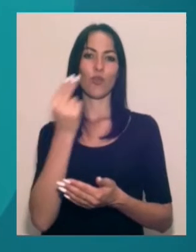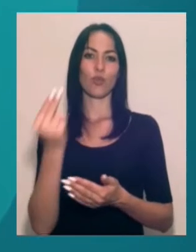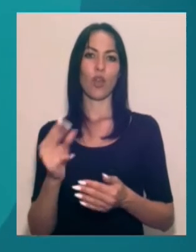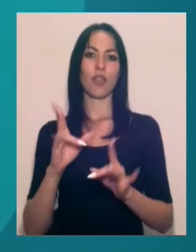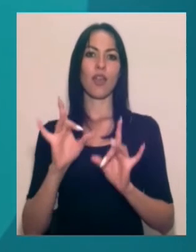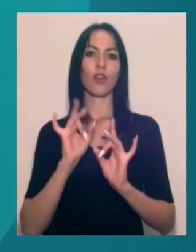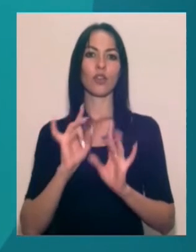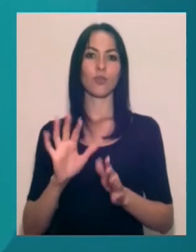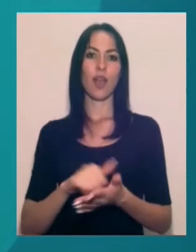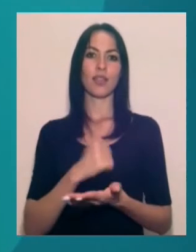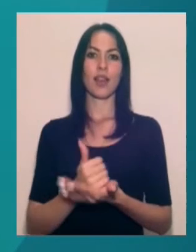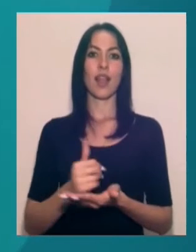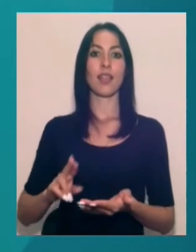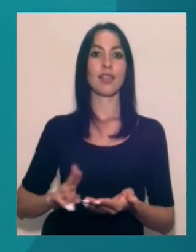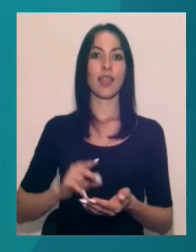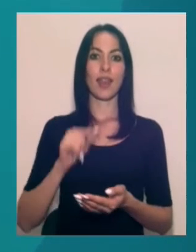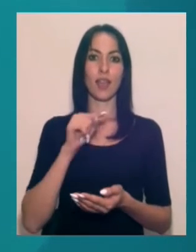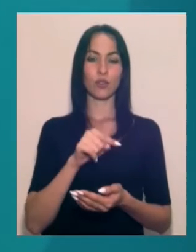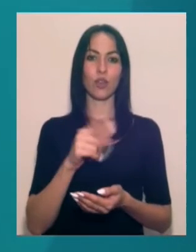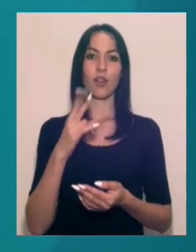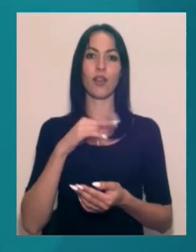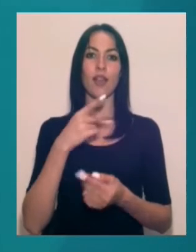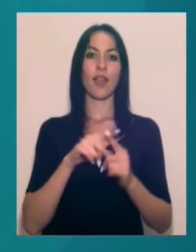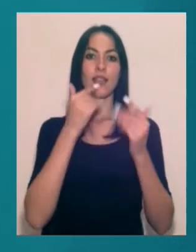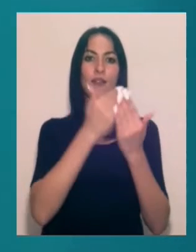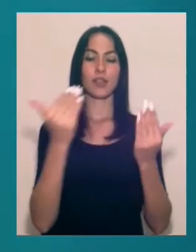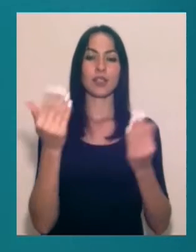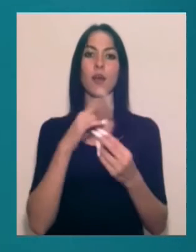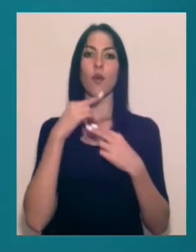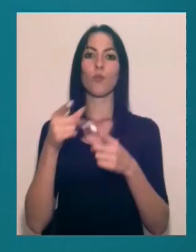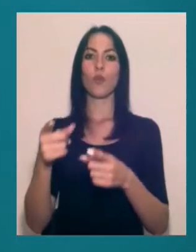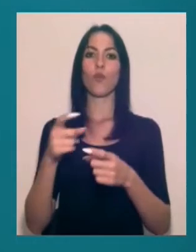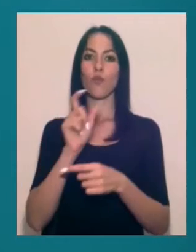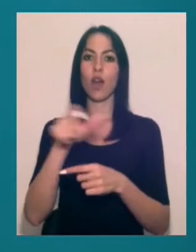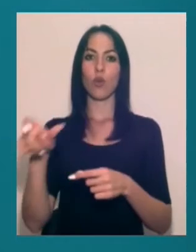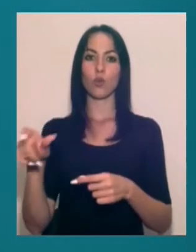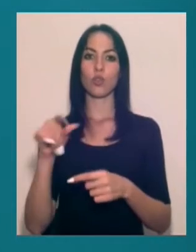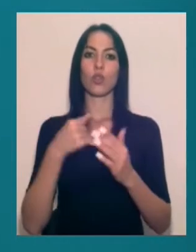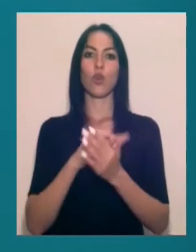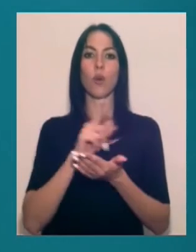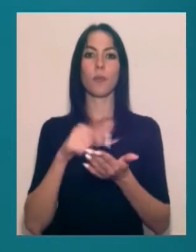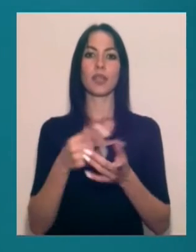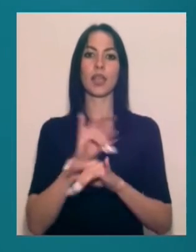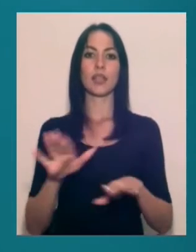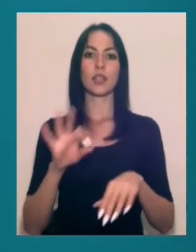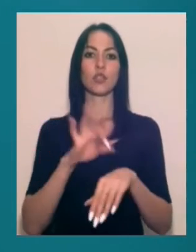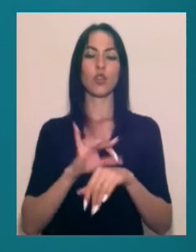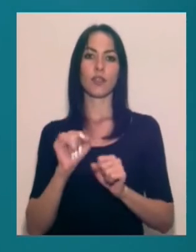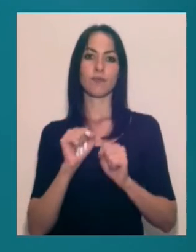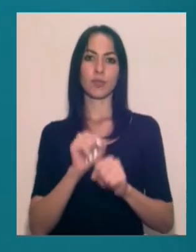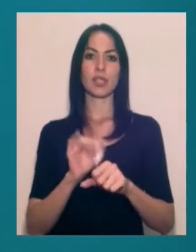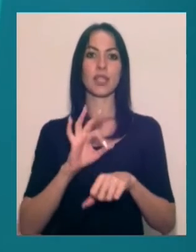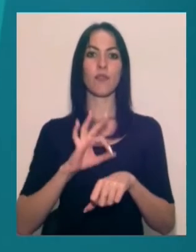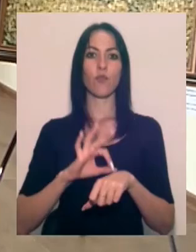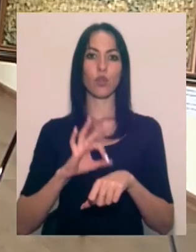центру Оксана Пастернак, виставка має привернути увагу людей до питань дитячого здоров'я та профілактики захворювань. Експозицію бачила